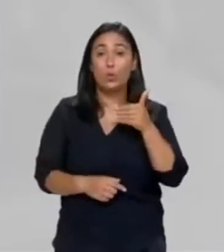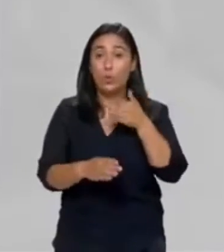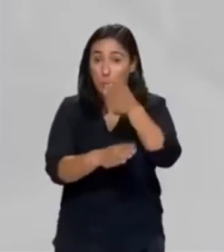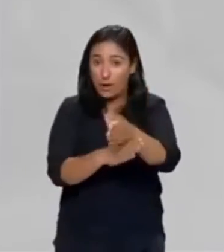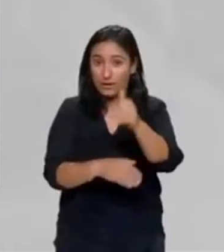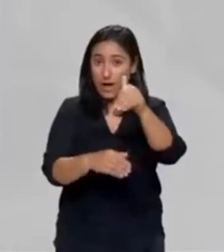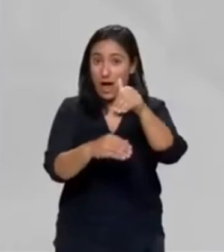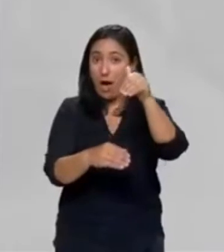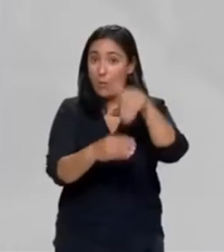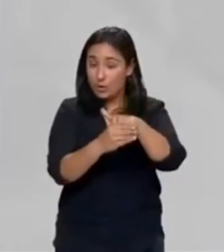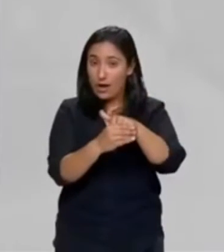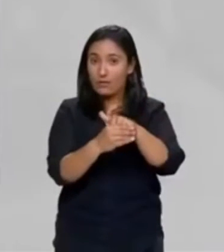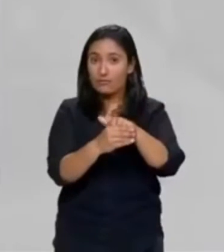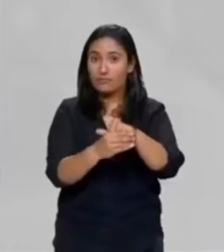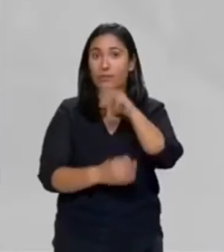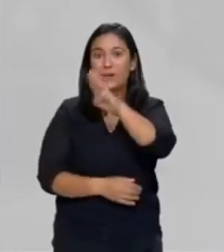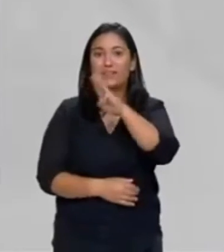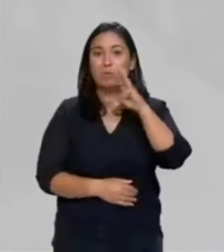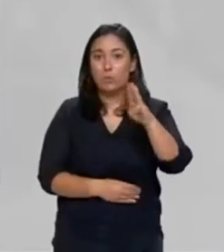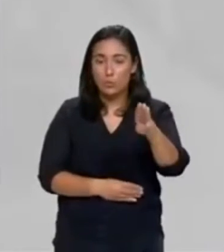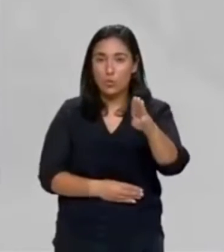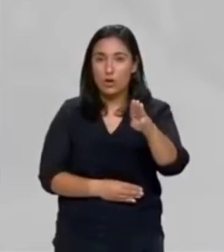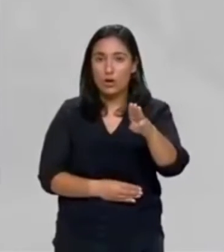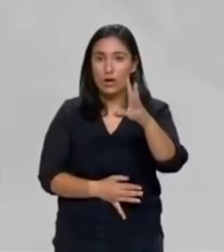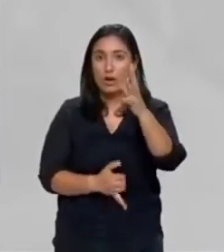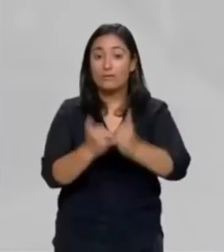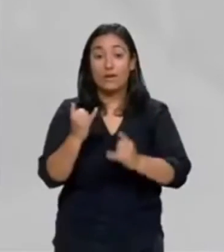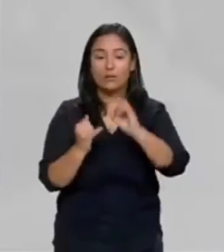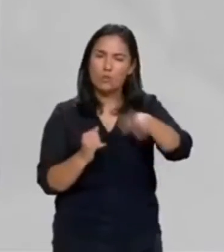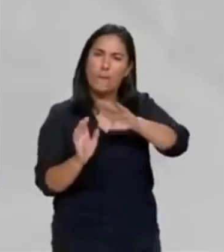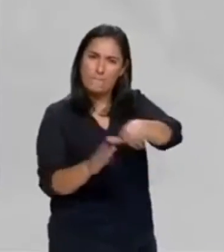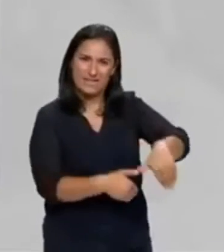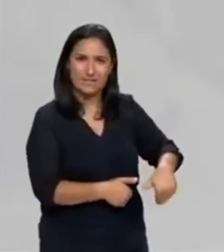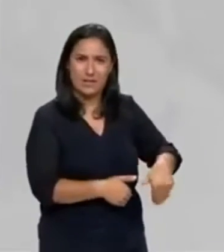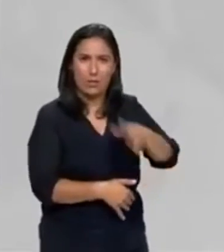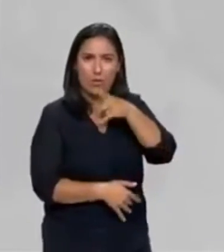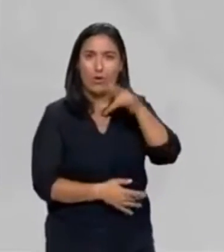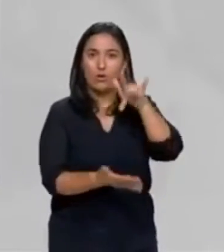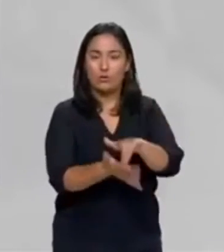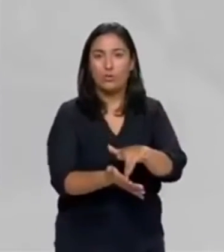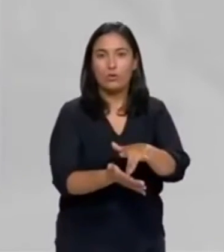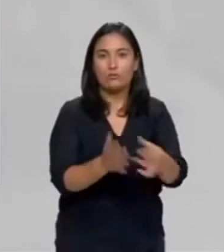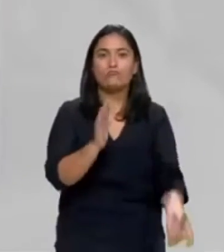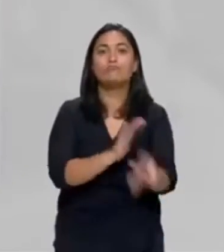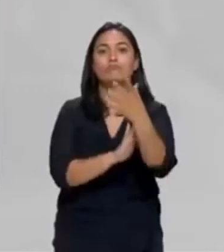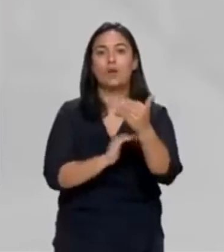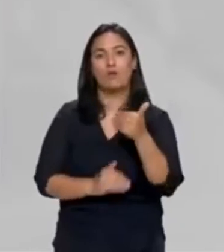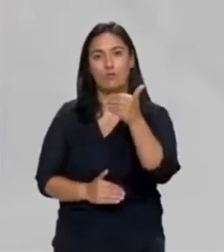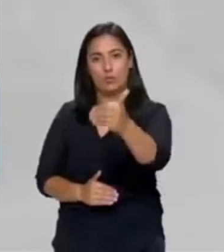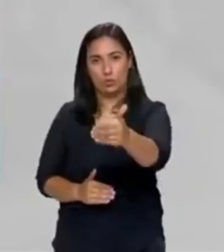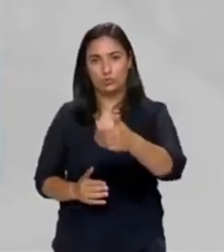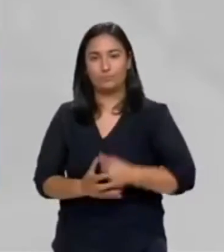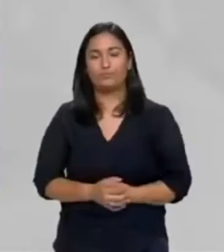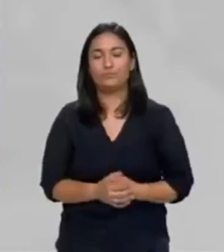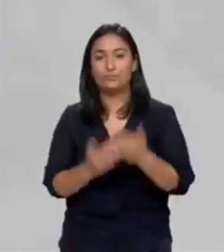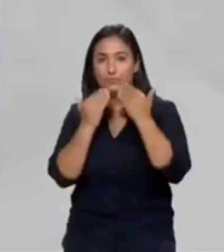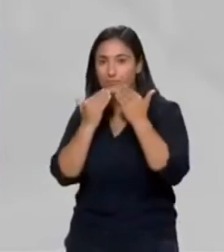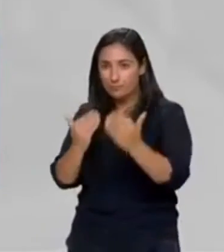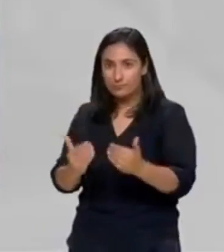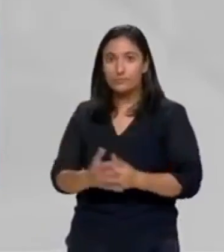12 de suyo, o Partido Popular pasa a ser o pasado e o momento de construir o futuro. Moitísimas grazas.